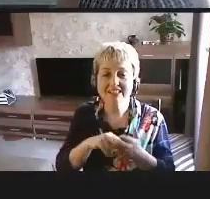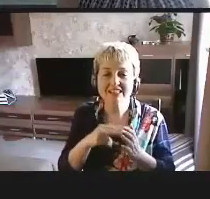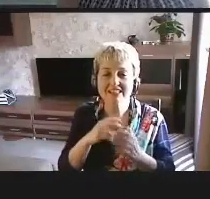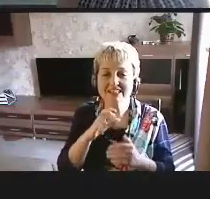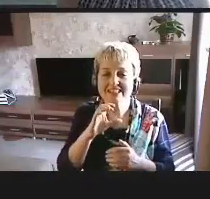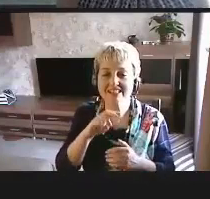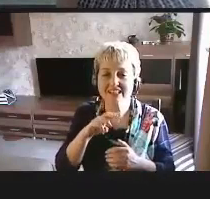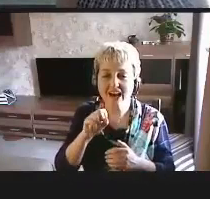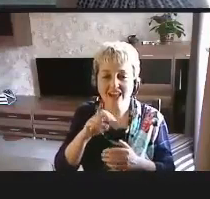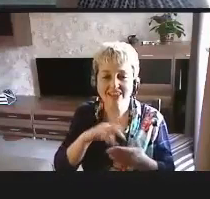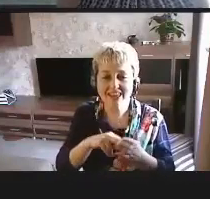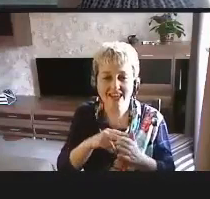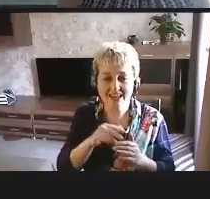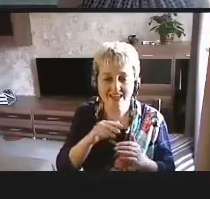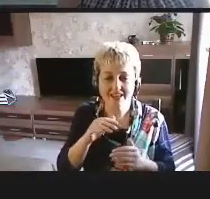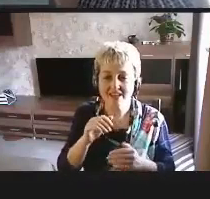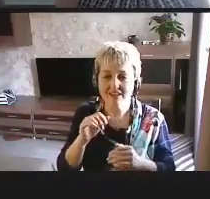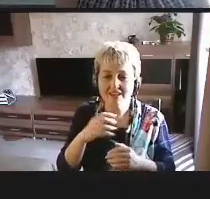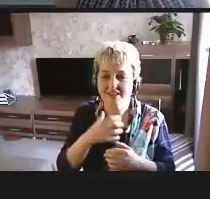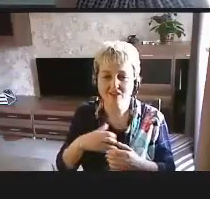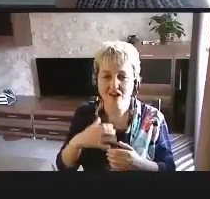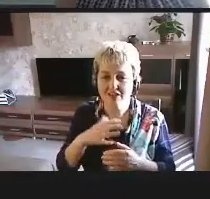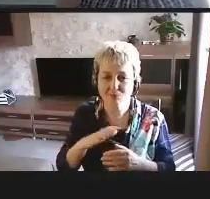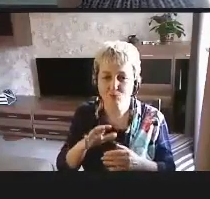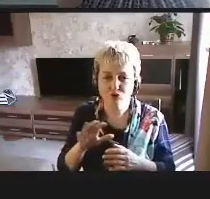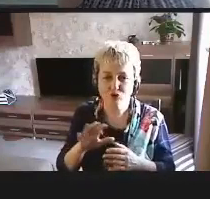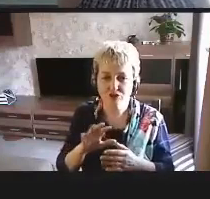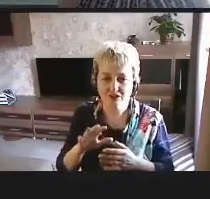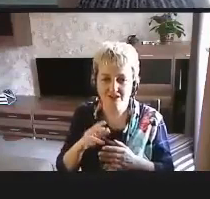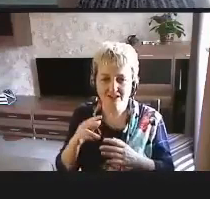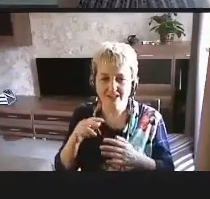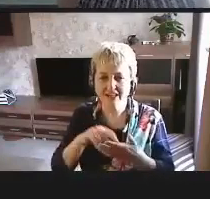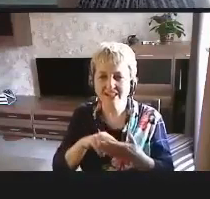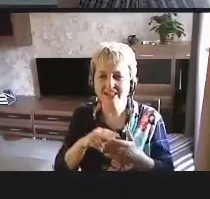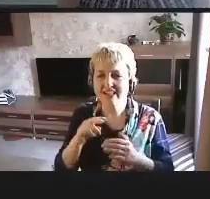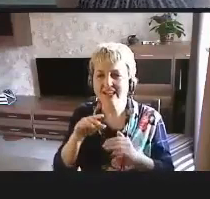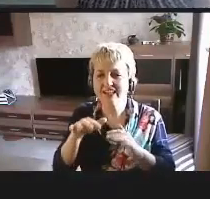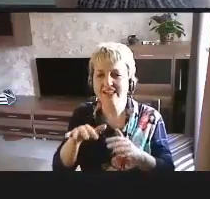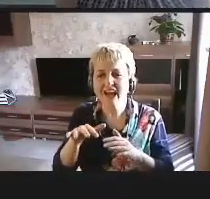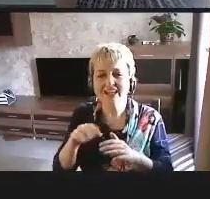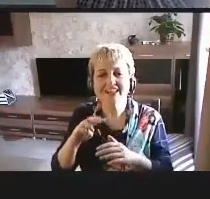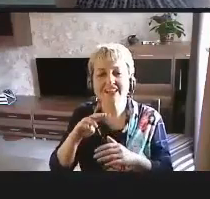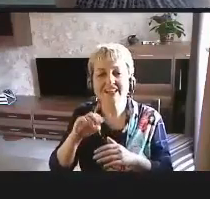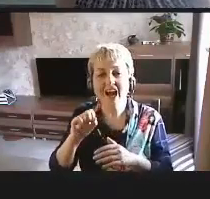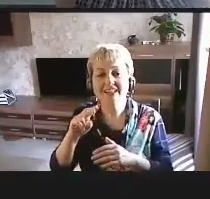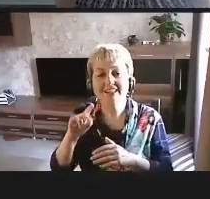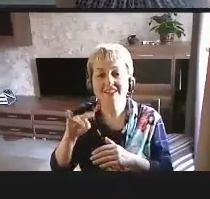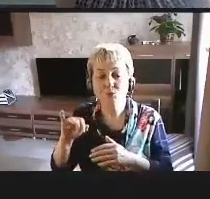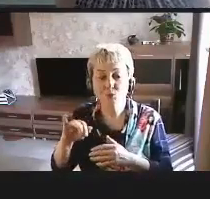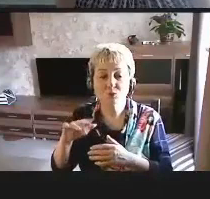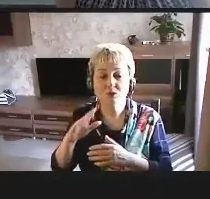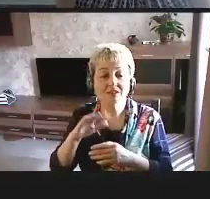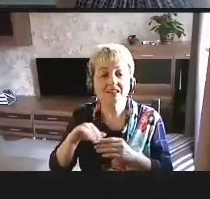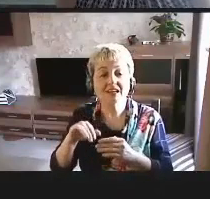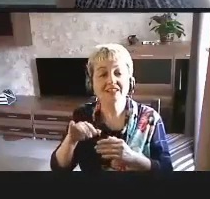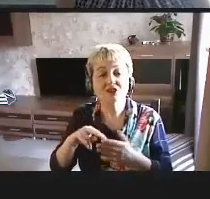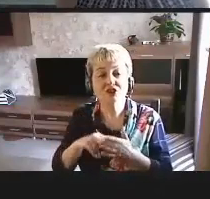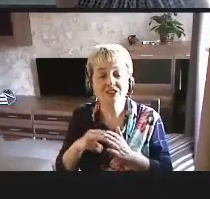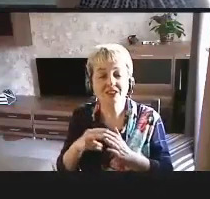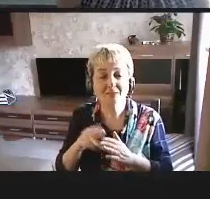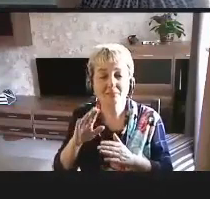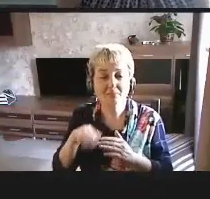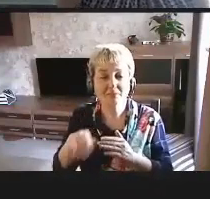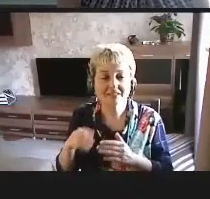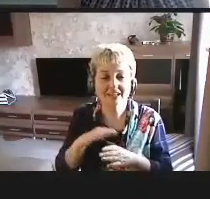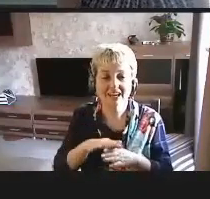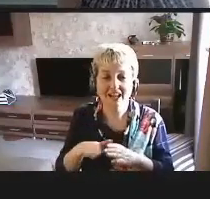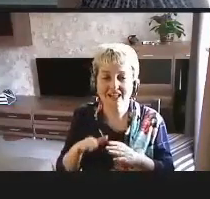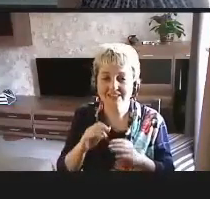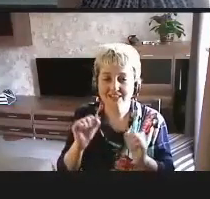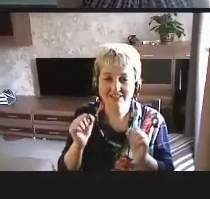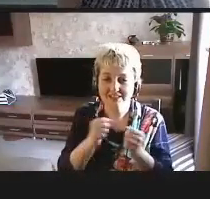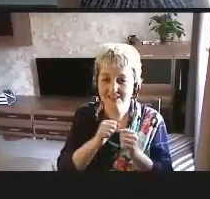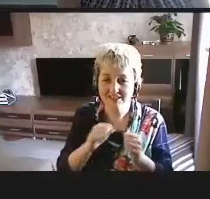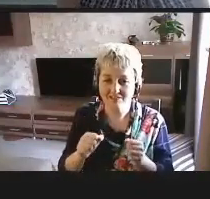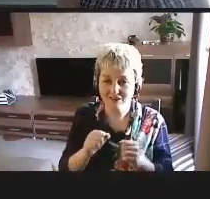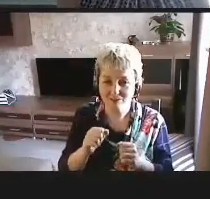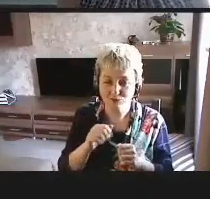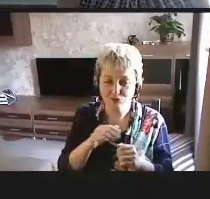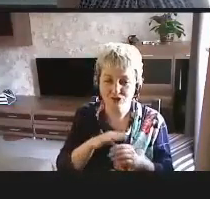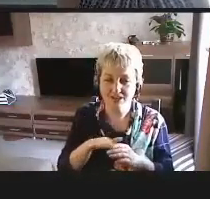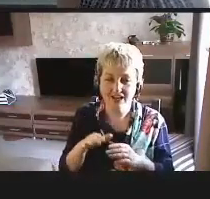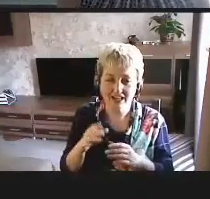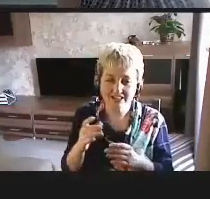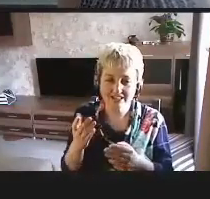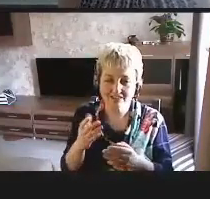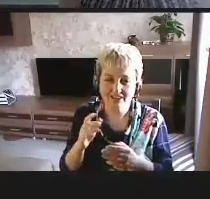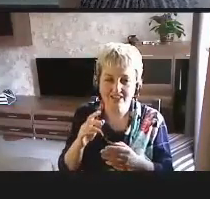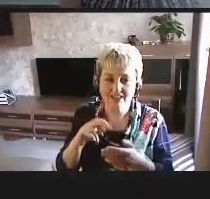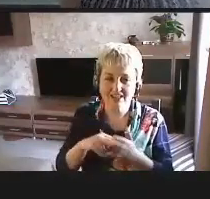невозможно реализовывать какие-то тактические шаги, но и без реализации этих тактических шагов невозможно реализовать